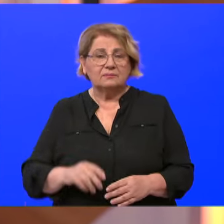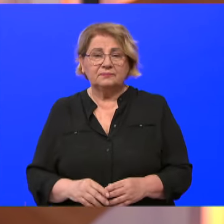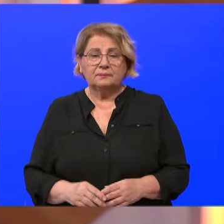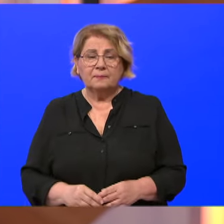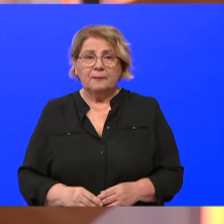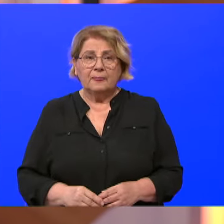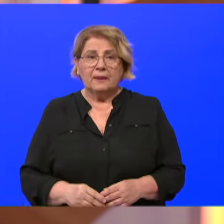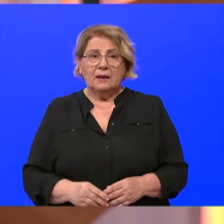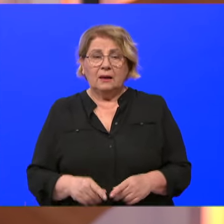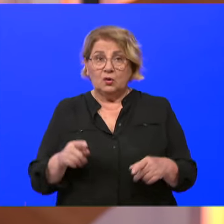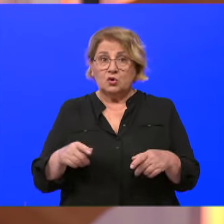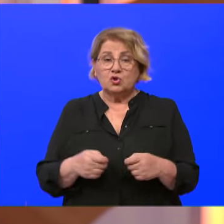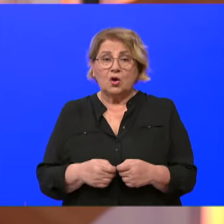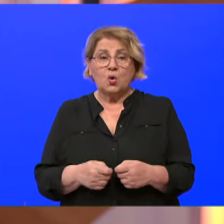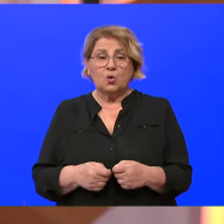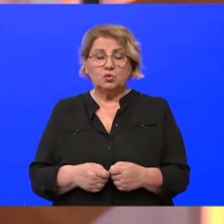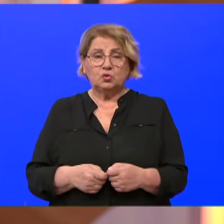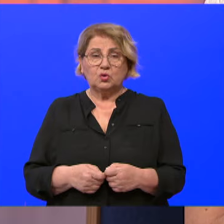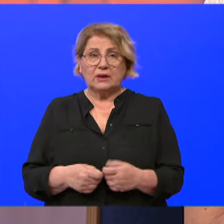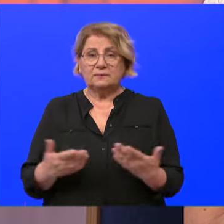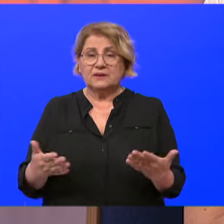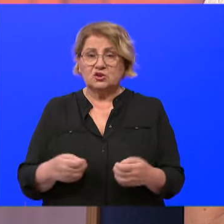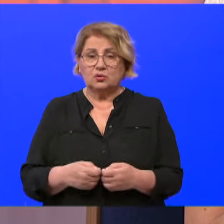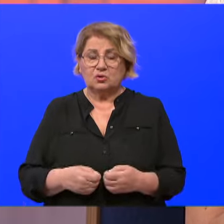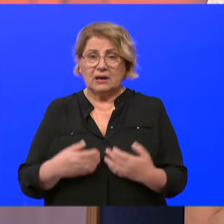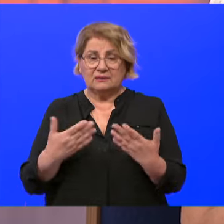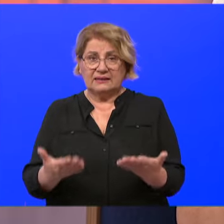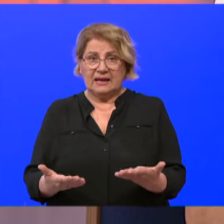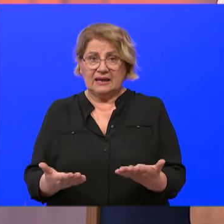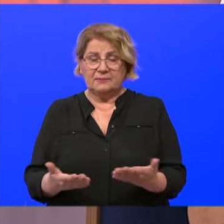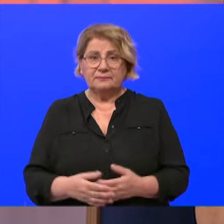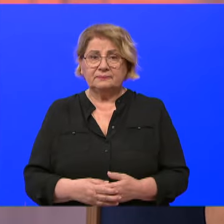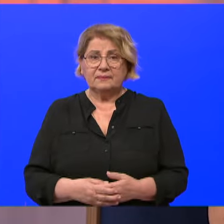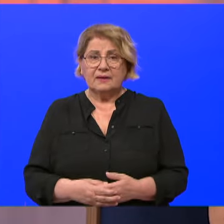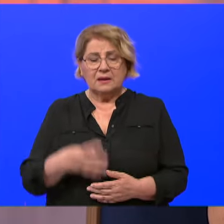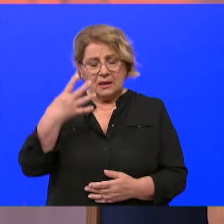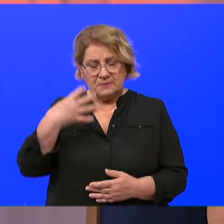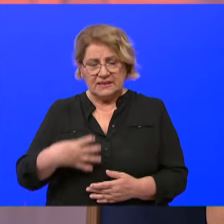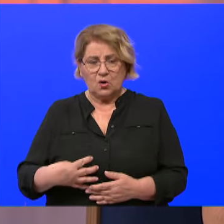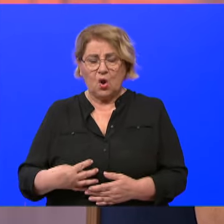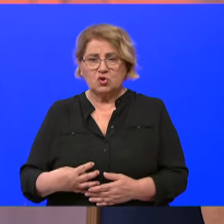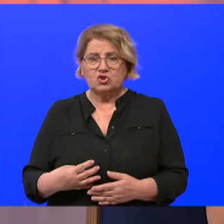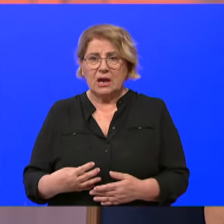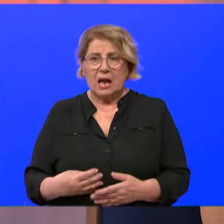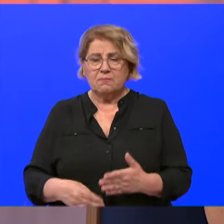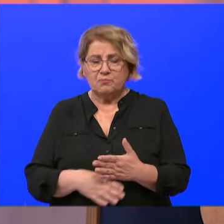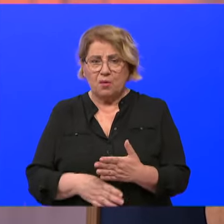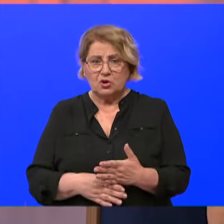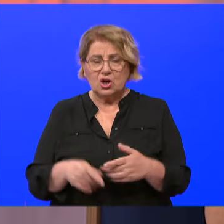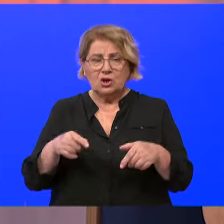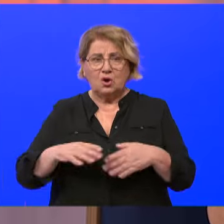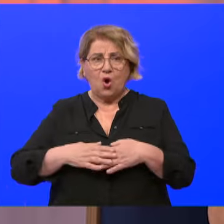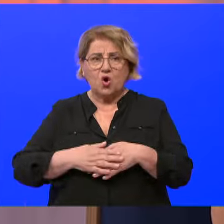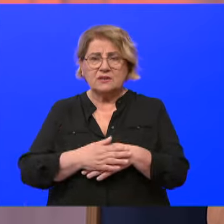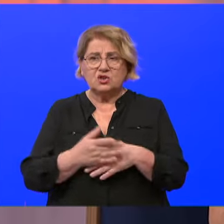ono što je udruga i što udruga daje, to je i psihološka snaga. To je osjećaj da